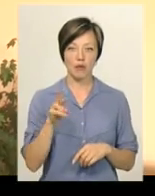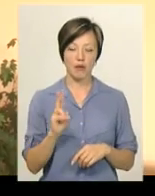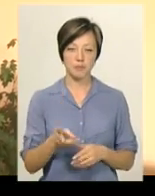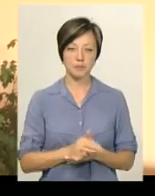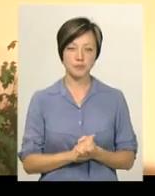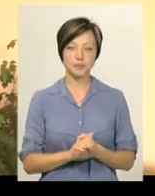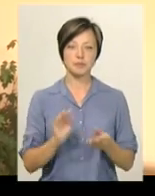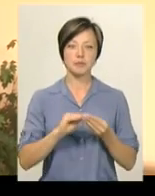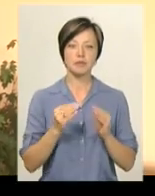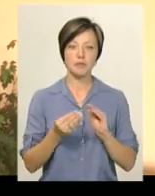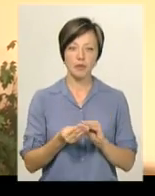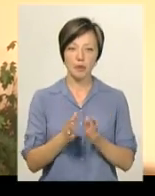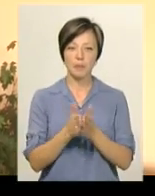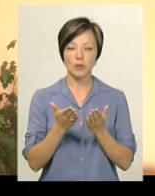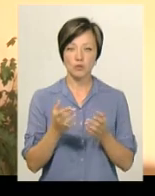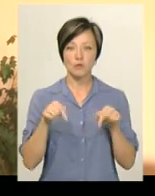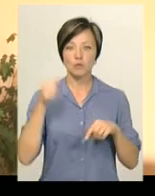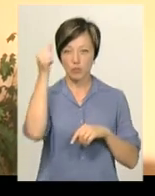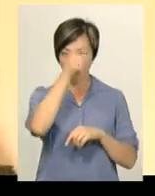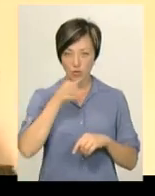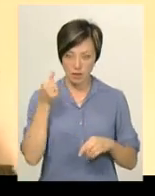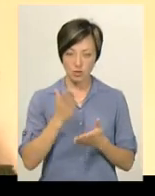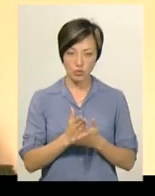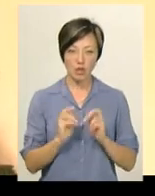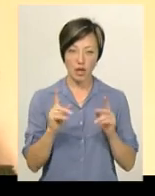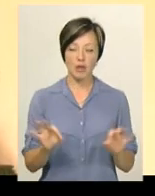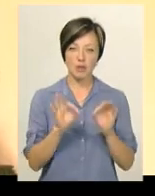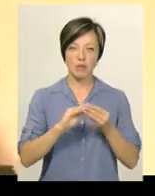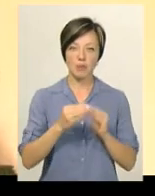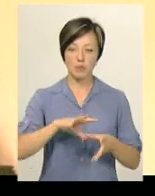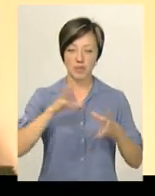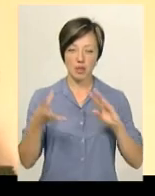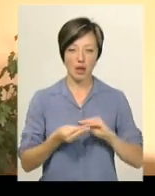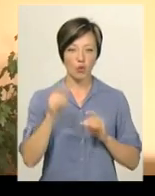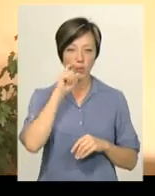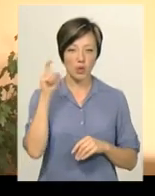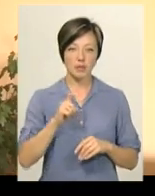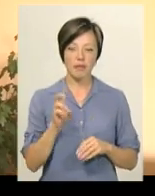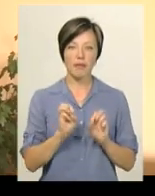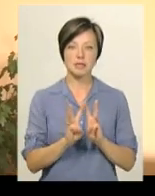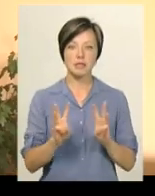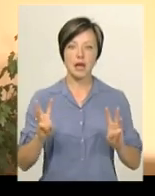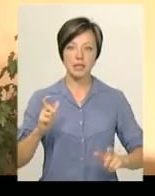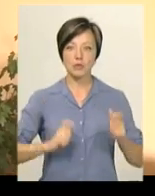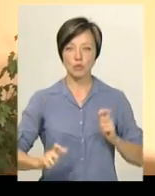Проблема підручників у цьому році існує як ніколи. Це є проблема загальноукраїнська. На сайті інституту модернізації